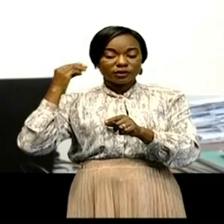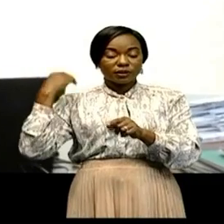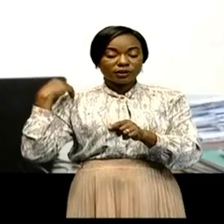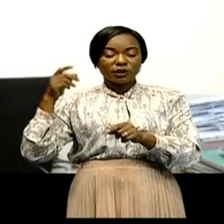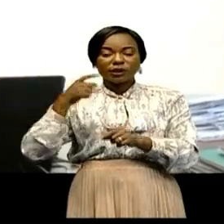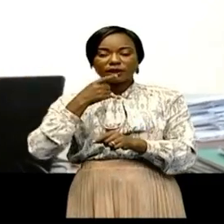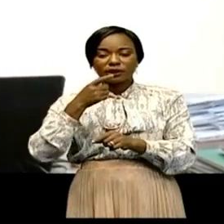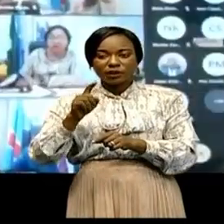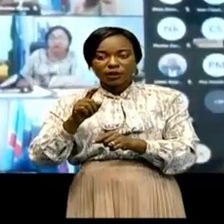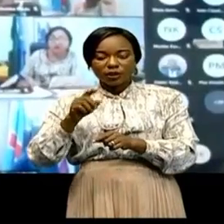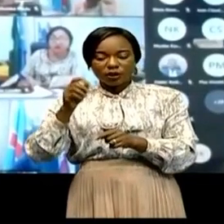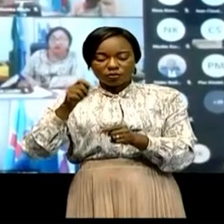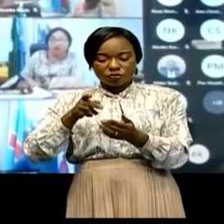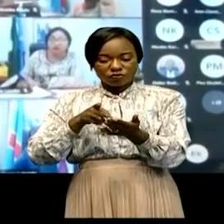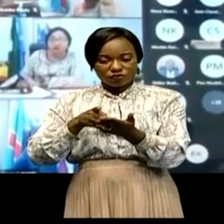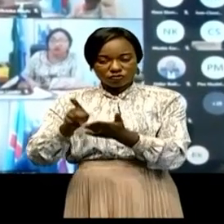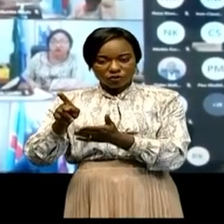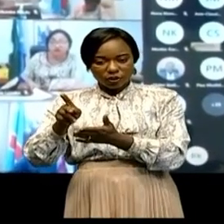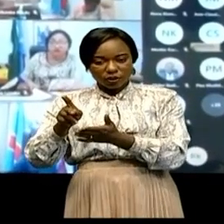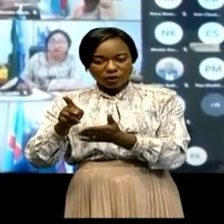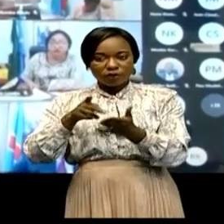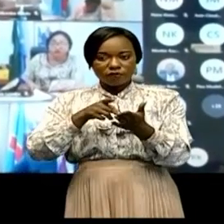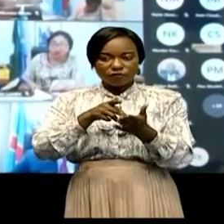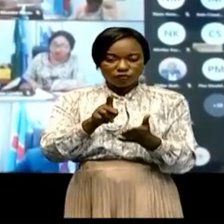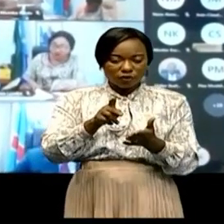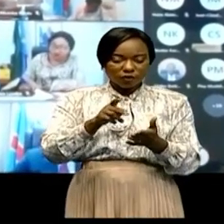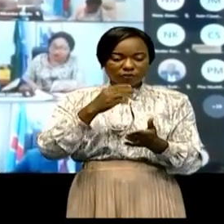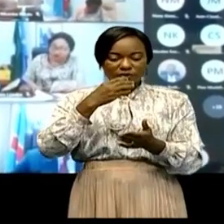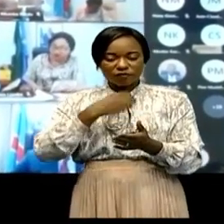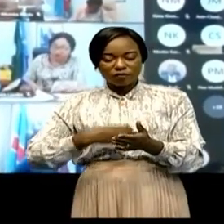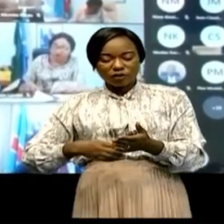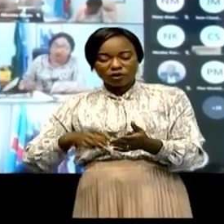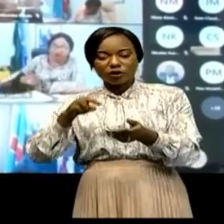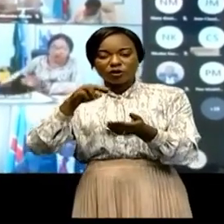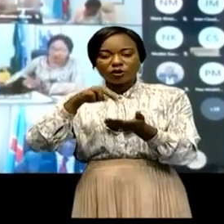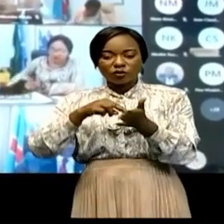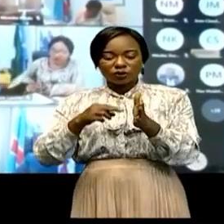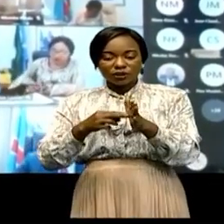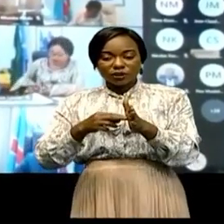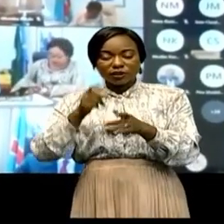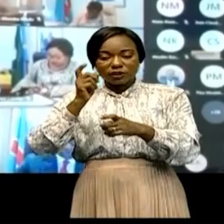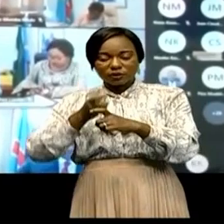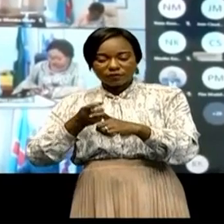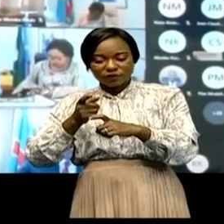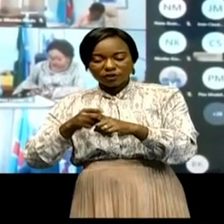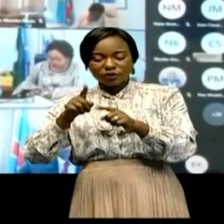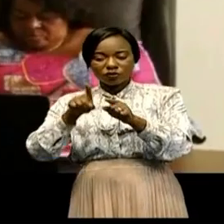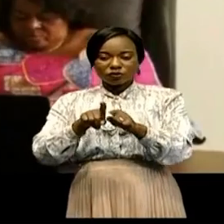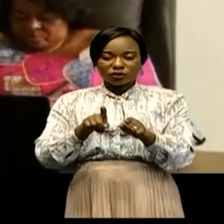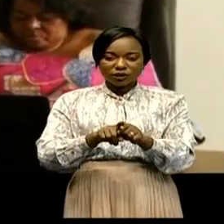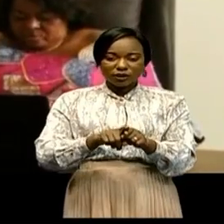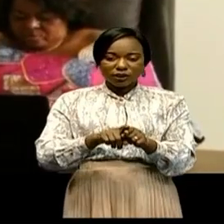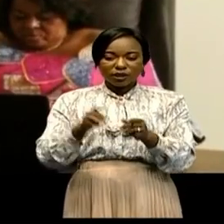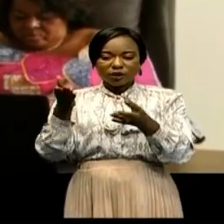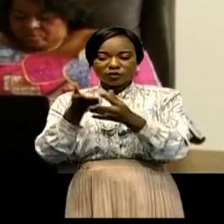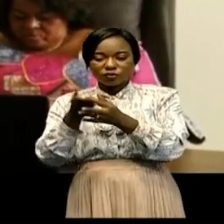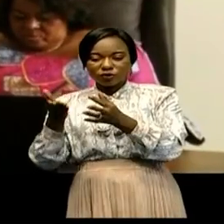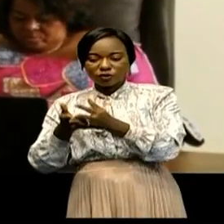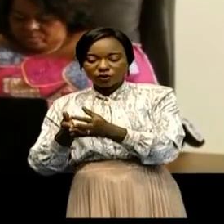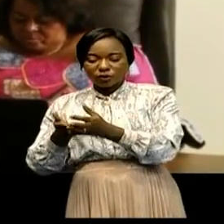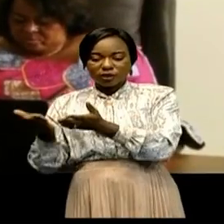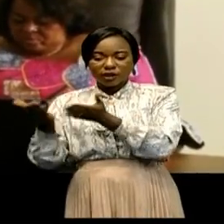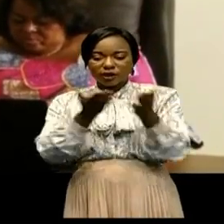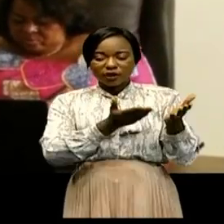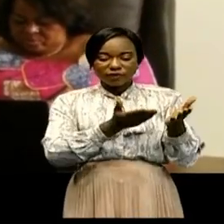gestion des litiges en amont par les autorités sectorielles, la transmission tardive des exploits au ministère de la Justice, les non